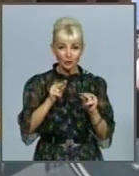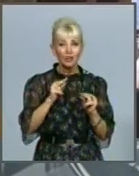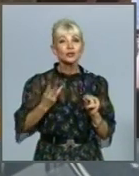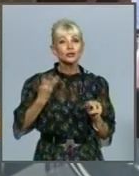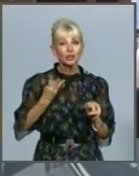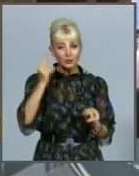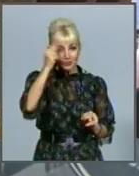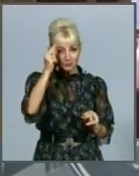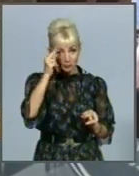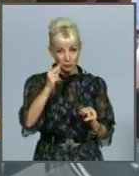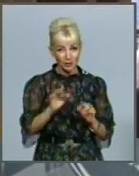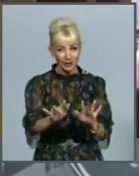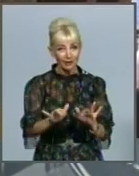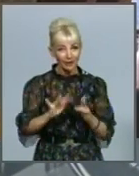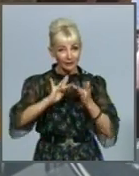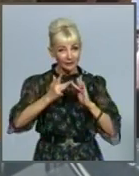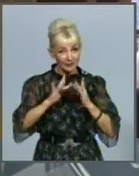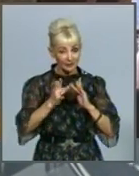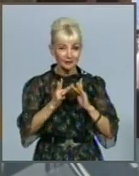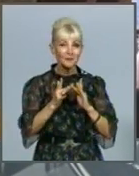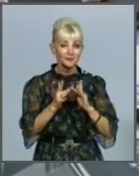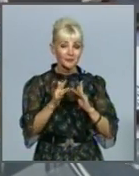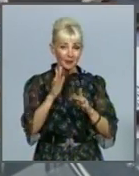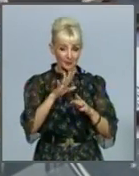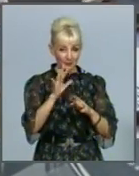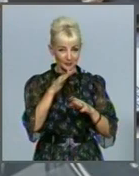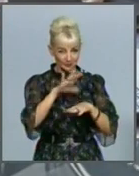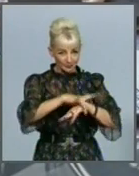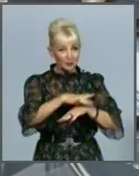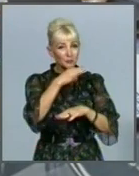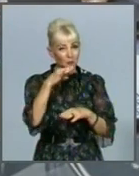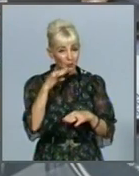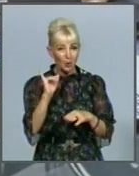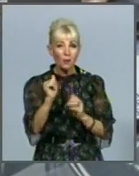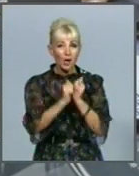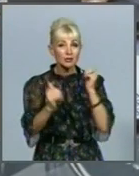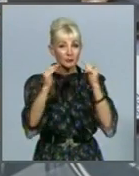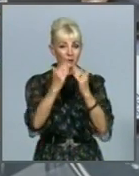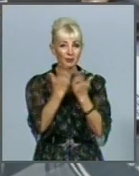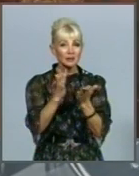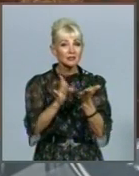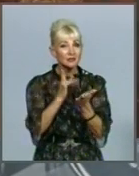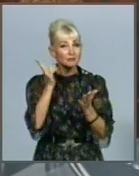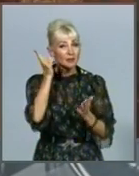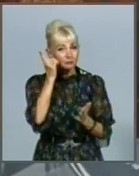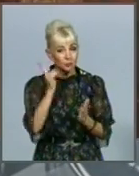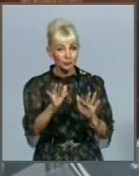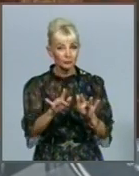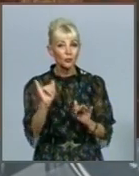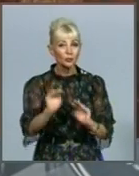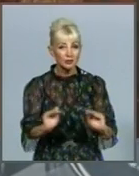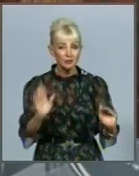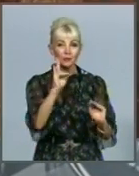цифрові технології, виявилось чимало. Бо чи не кожного дома є і комп'ютери, і смартфони, та, як правило, у дітей та